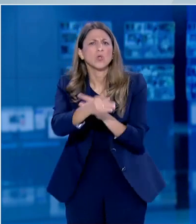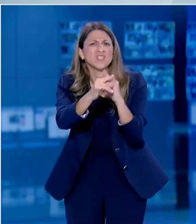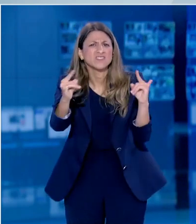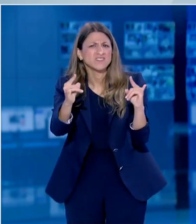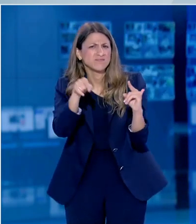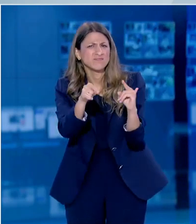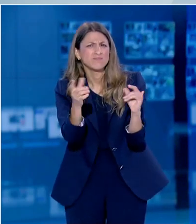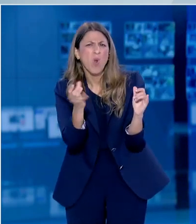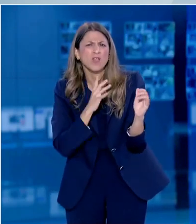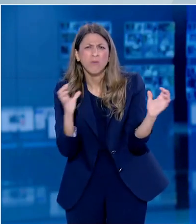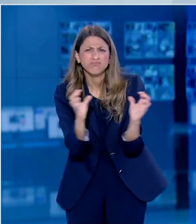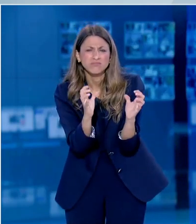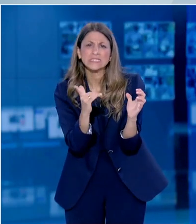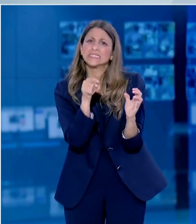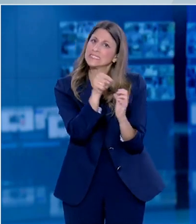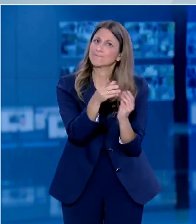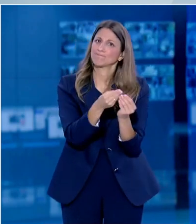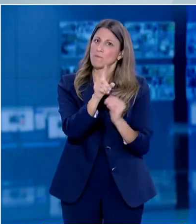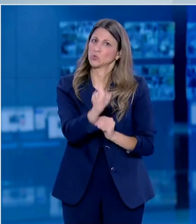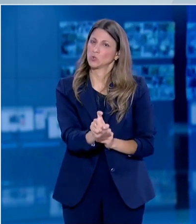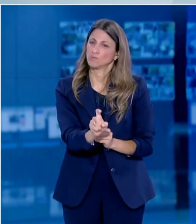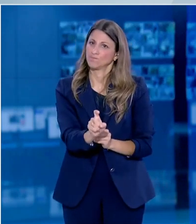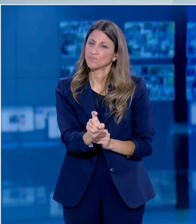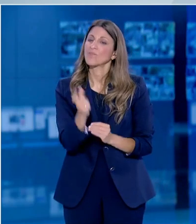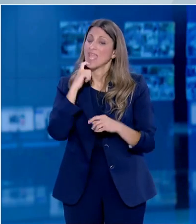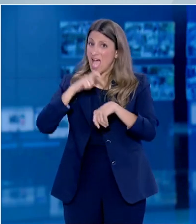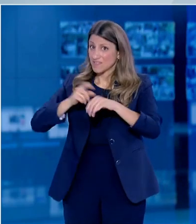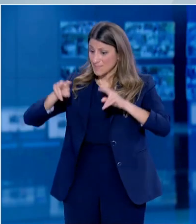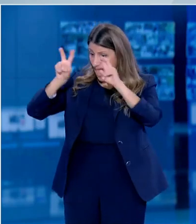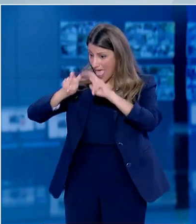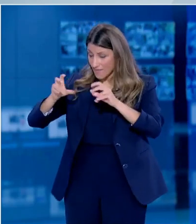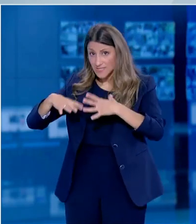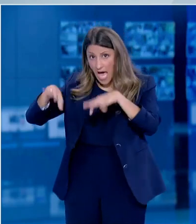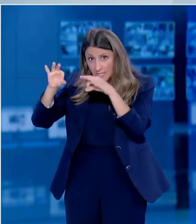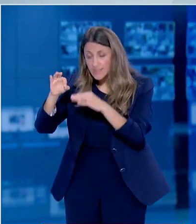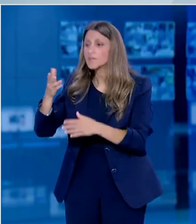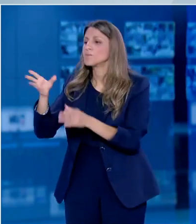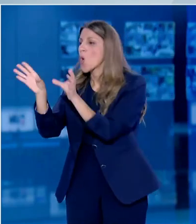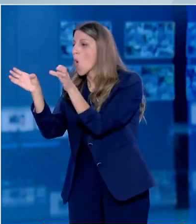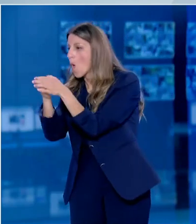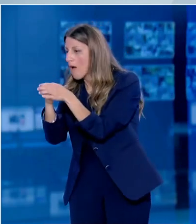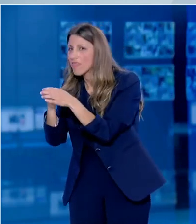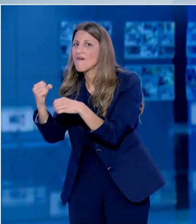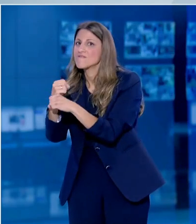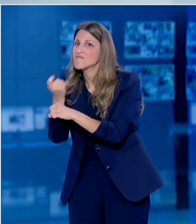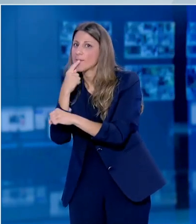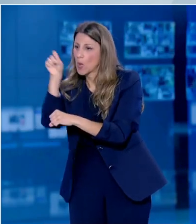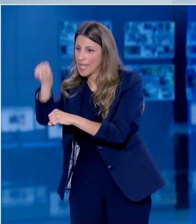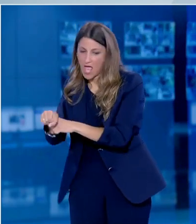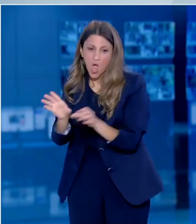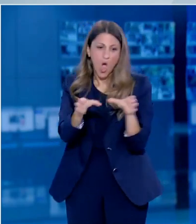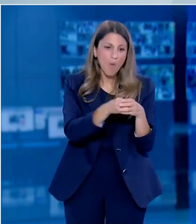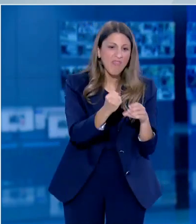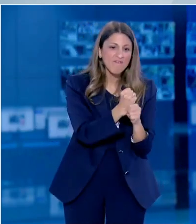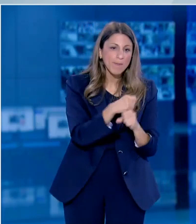Περιμένουμε προοπτικές μελέτες οι οποίες έχουν αρχίσει στις οποίες οι μισοί παίρνουν οι μισοί δεν παίρνουν και θα περιμένουμε με αγωνία αυτά τα αποτελέσματα